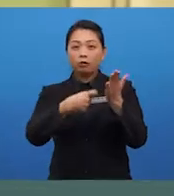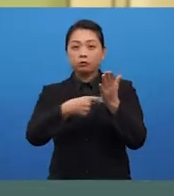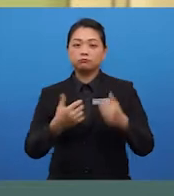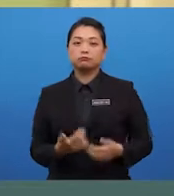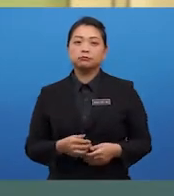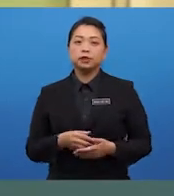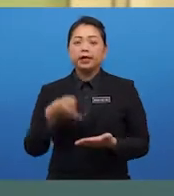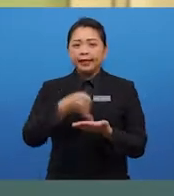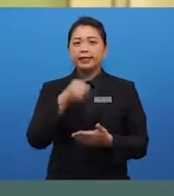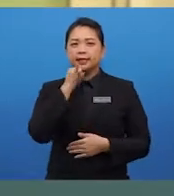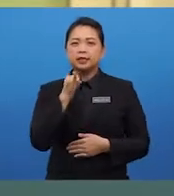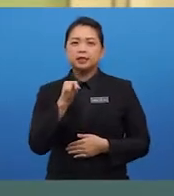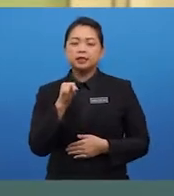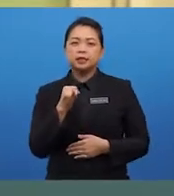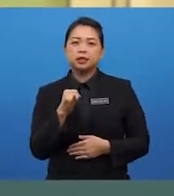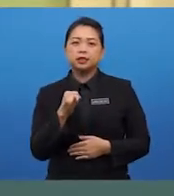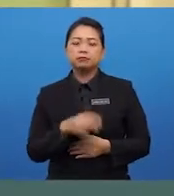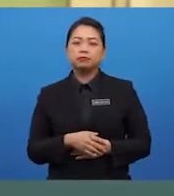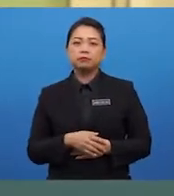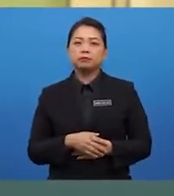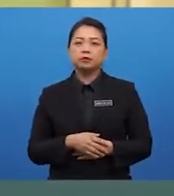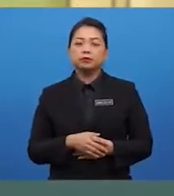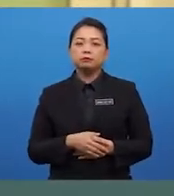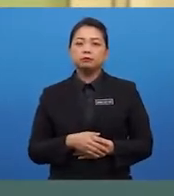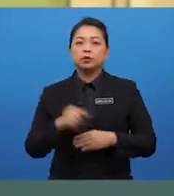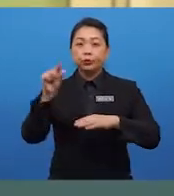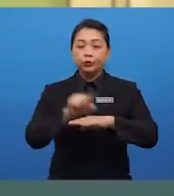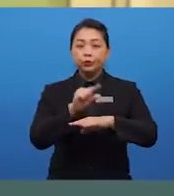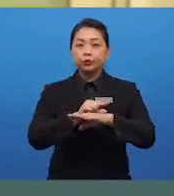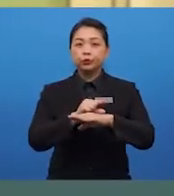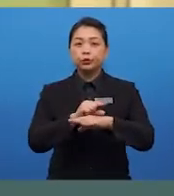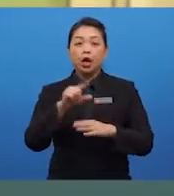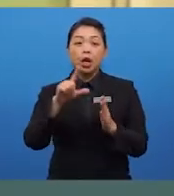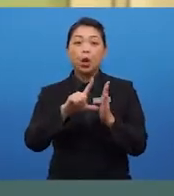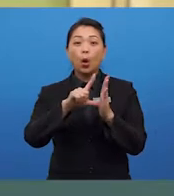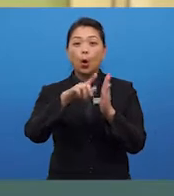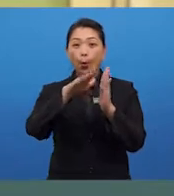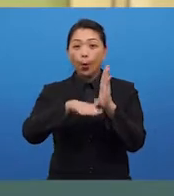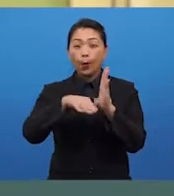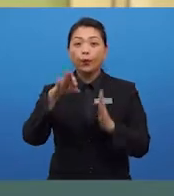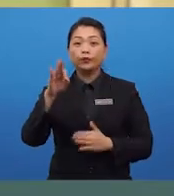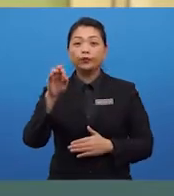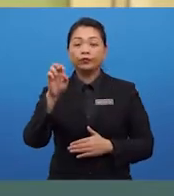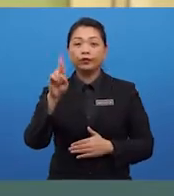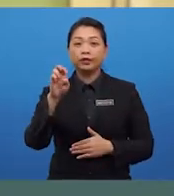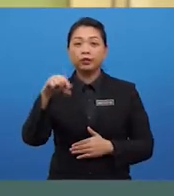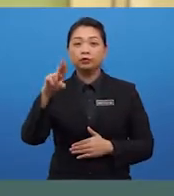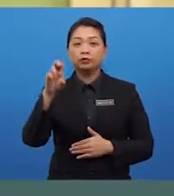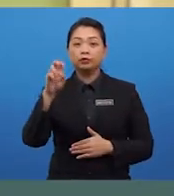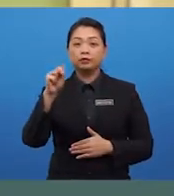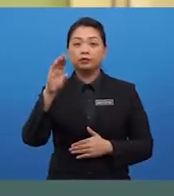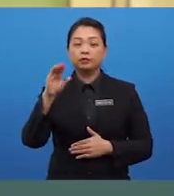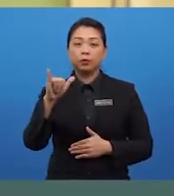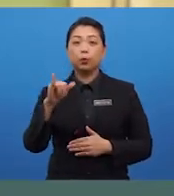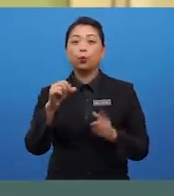Now, it is also wise to use low-frequency words. Low-frequency words are like, instead of using the word tired,